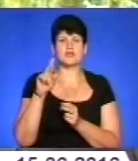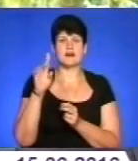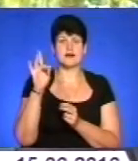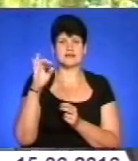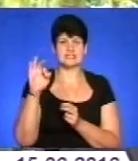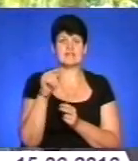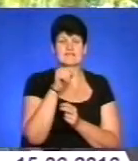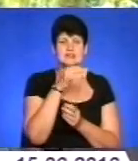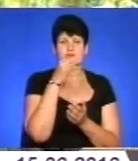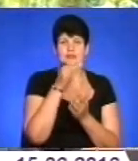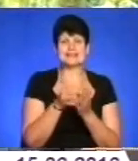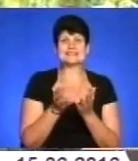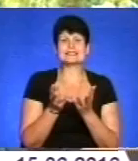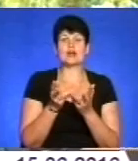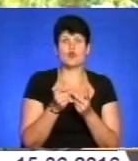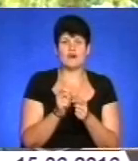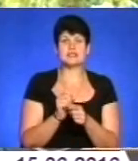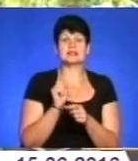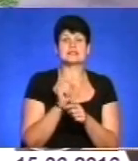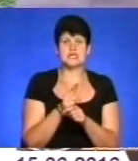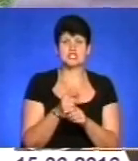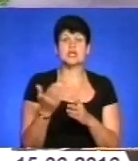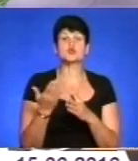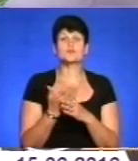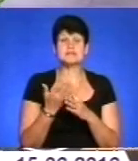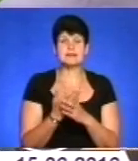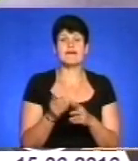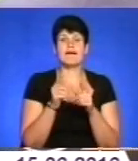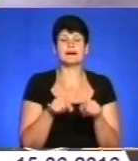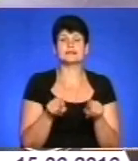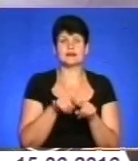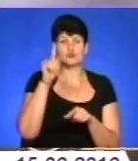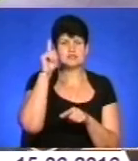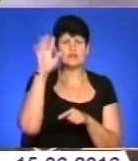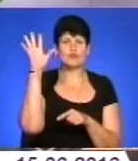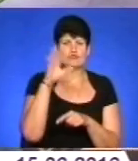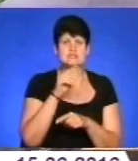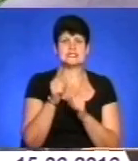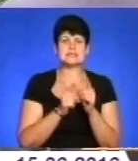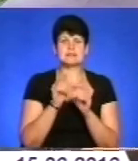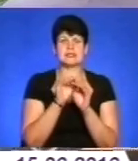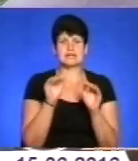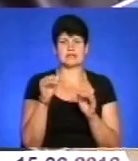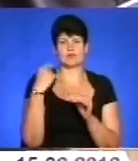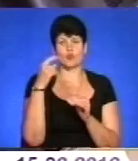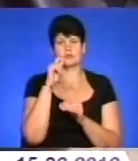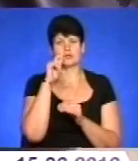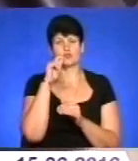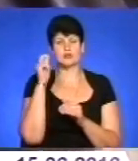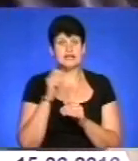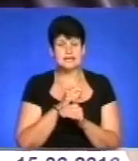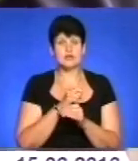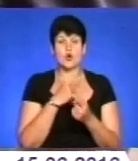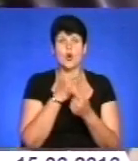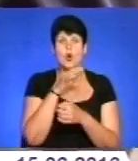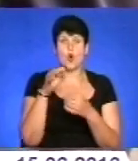відповідає за нарахування чи призначення субсидій, а також обізнаний у всіх змінах на рівні області і країни. Обговорення в